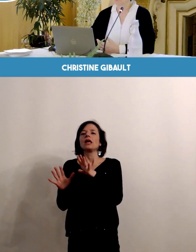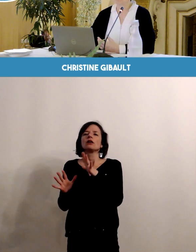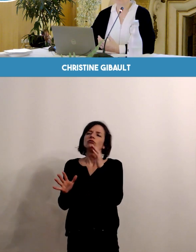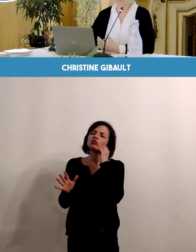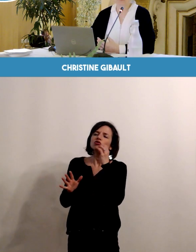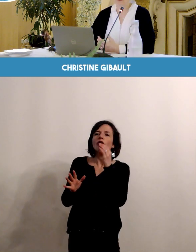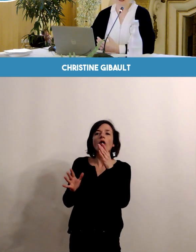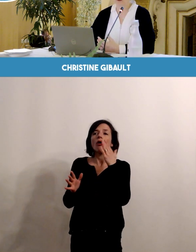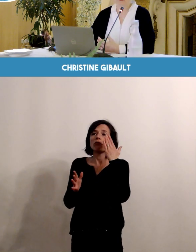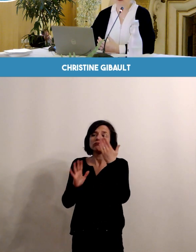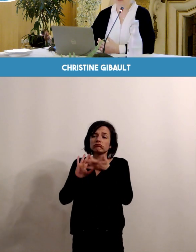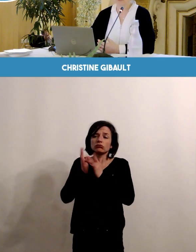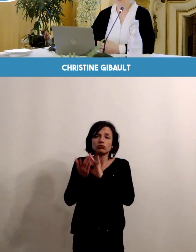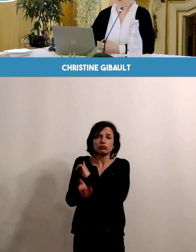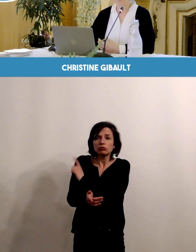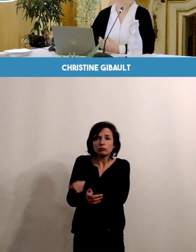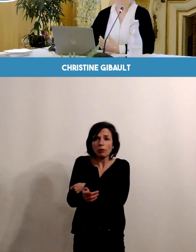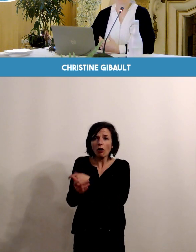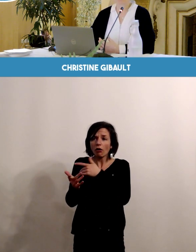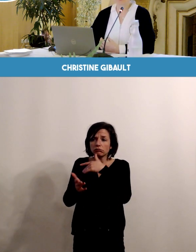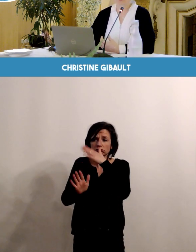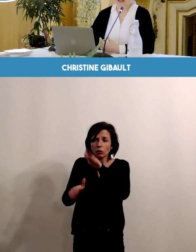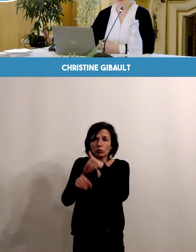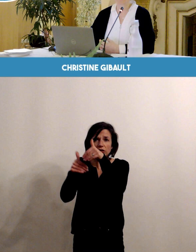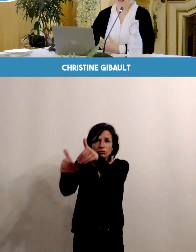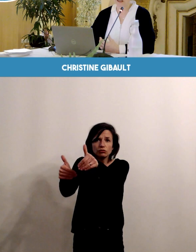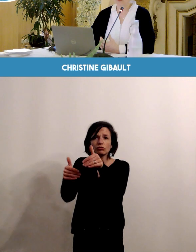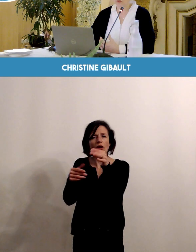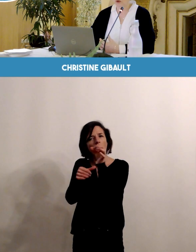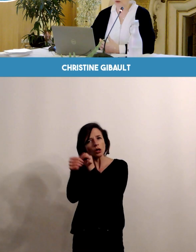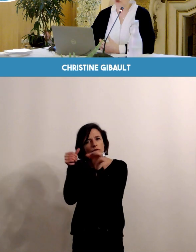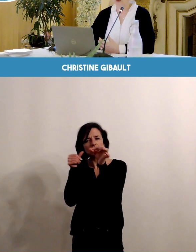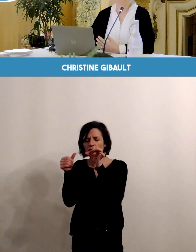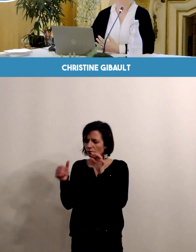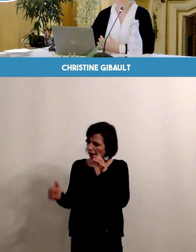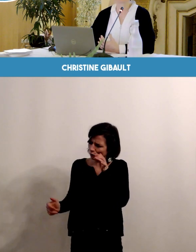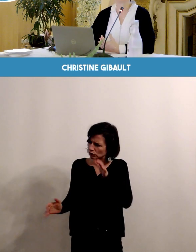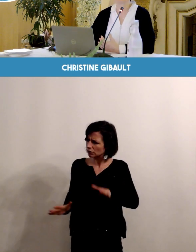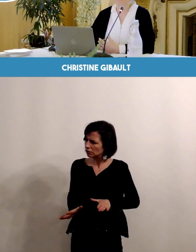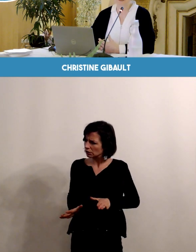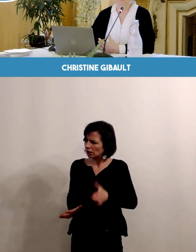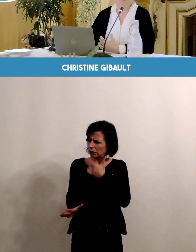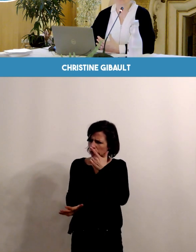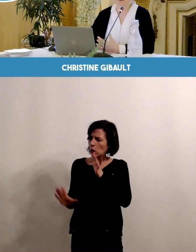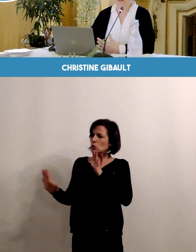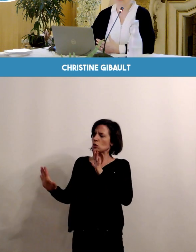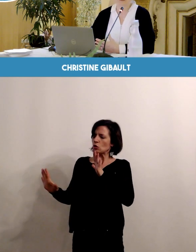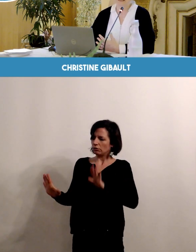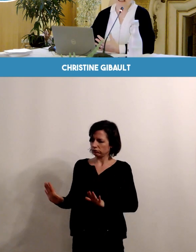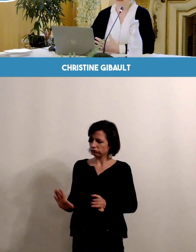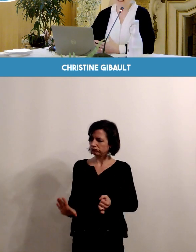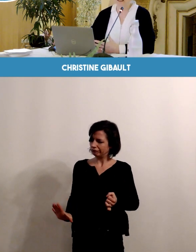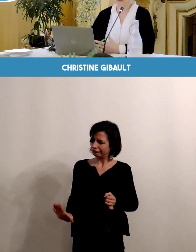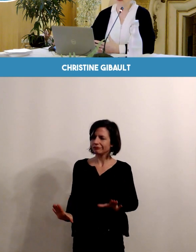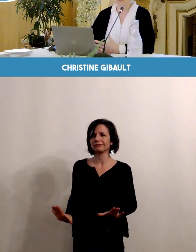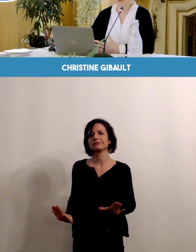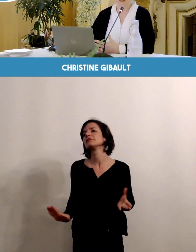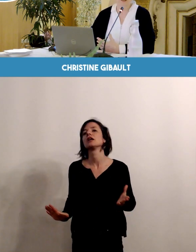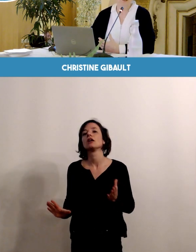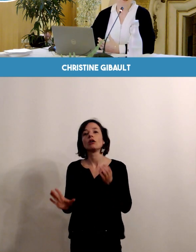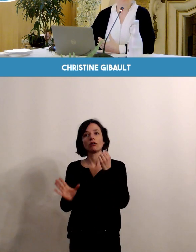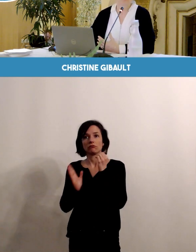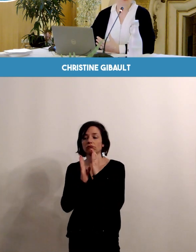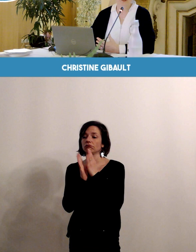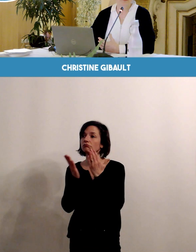physiques peuvent être maintenues en étant et en restant très à l'écoute de son corps. Un certain nombre de plaquettes et d'informations existent à ce